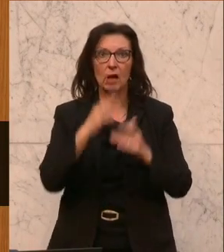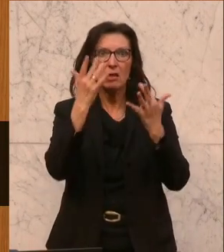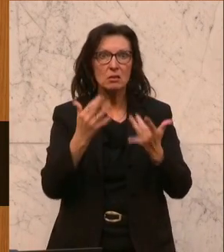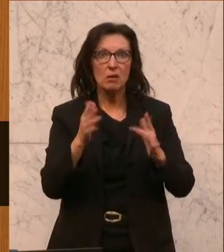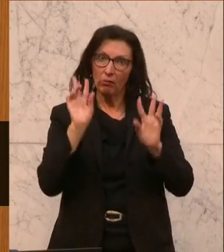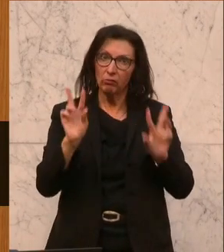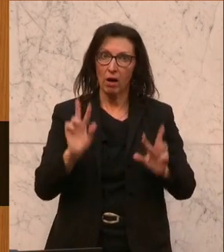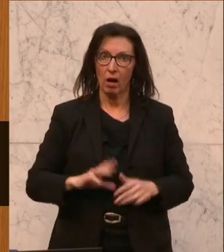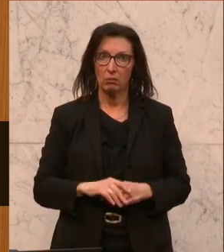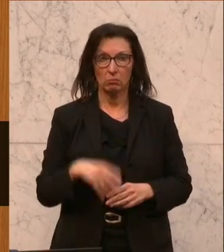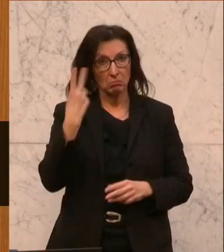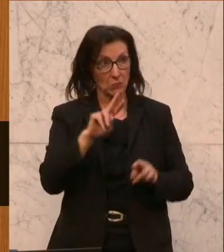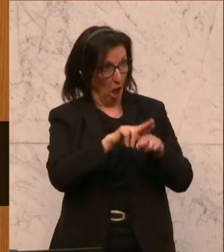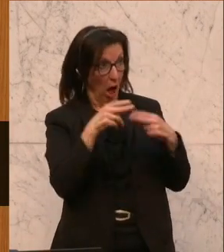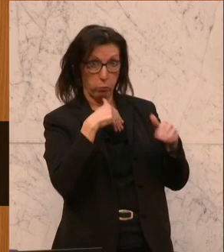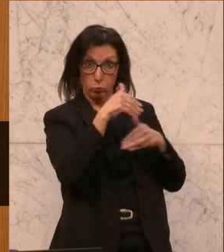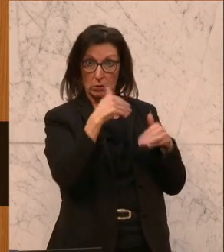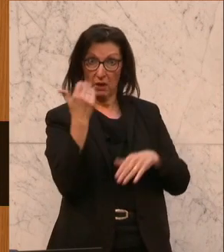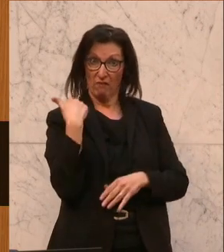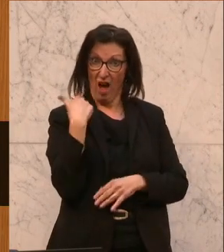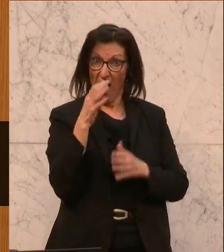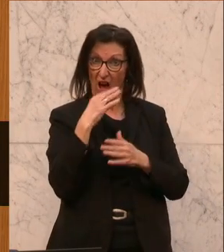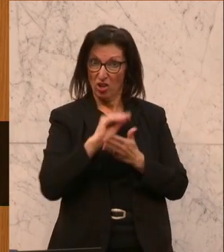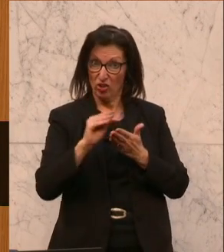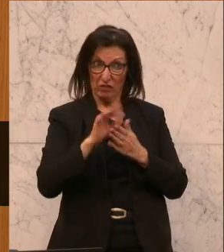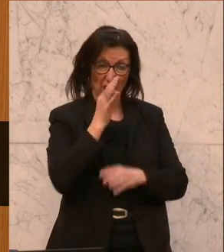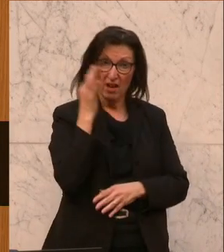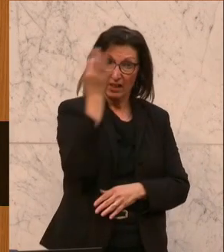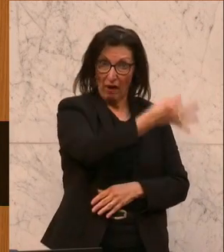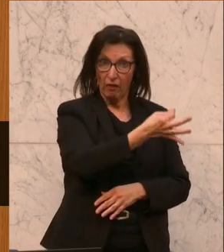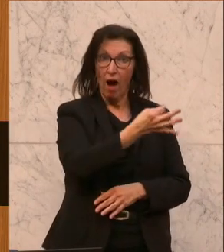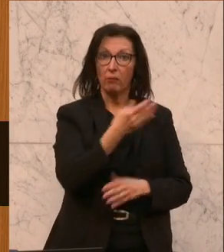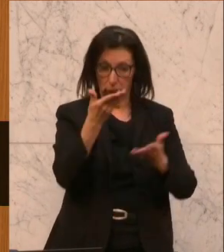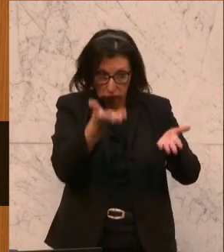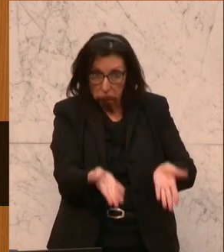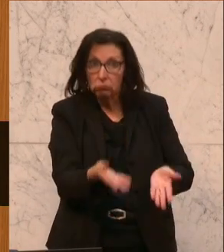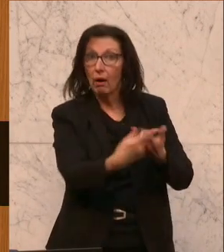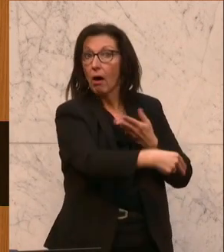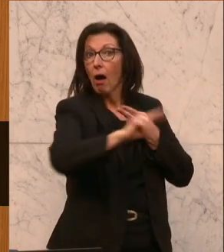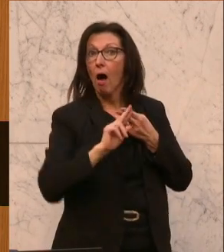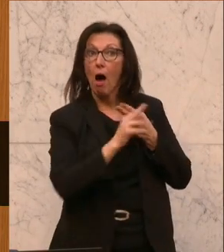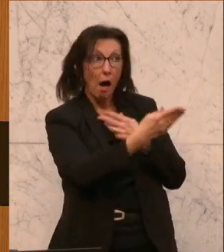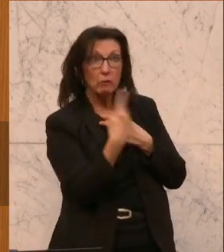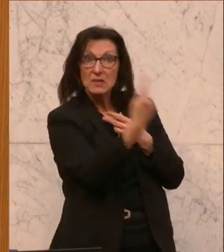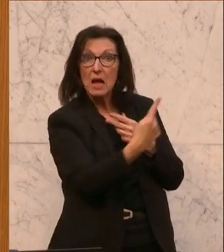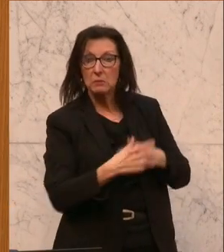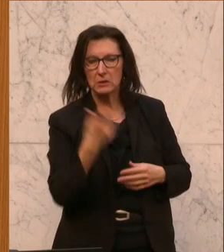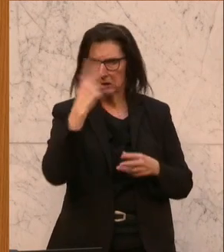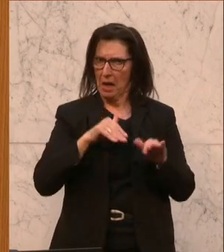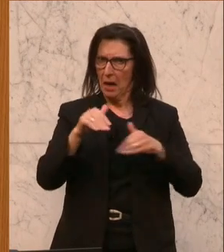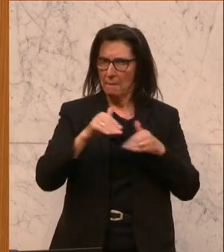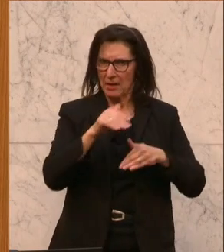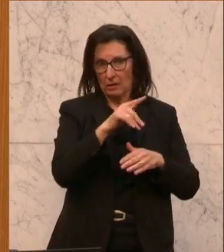von Ihnen, Herr Bundesminister Rauch, zurückbekommen haben in einer schriftlichen Anfragebeantwortung vorletzte Woche. Herr Minister, Sie haben damit